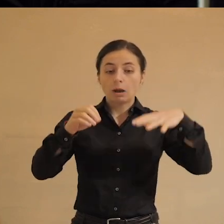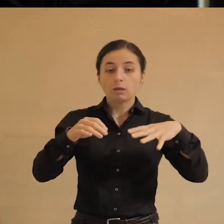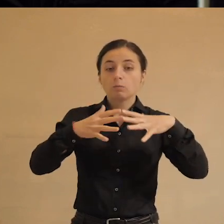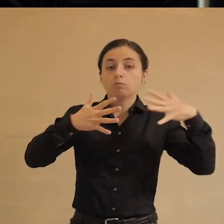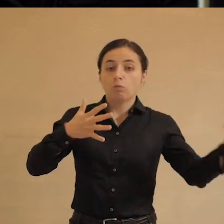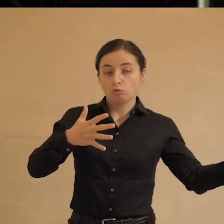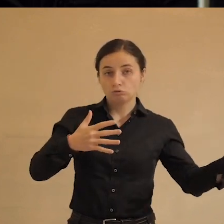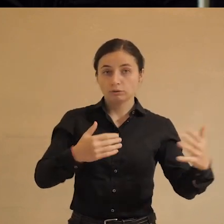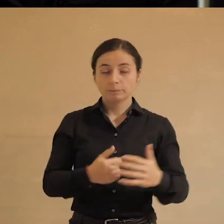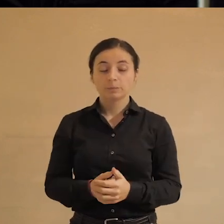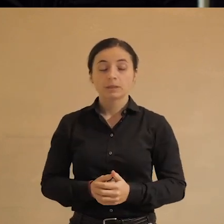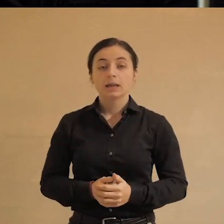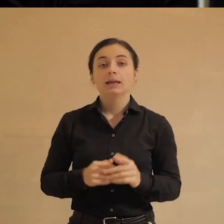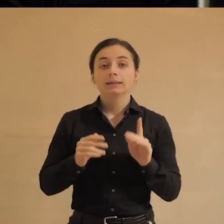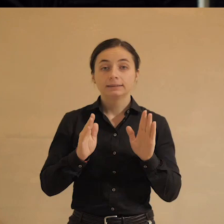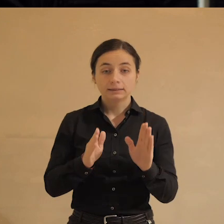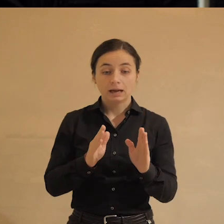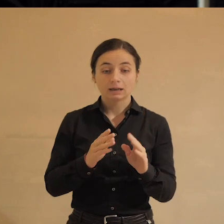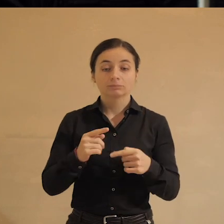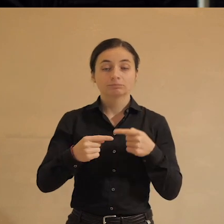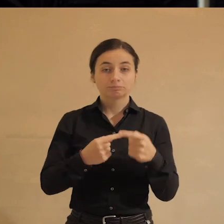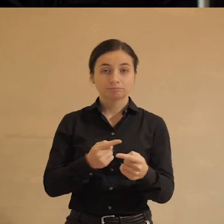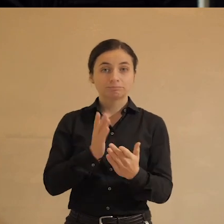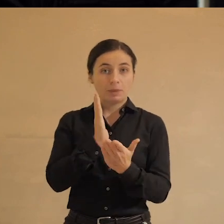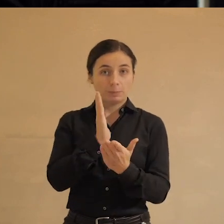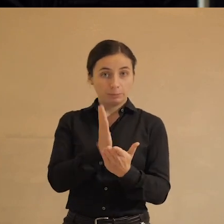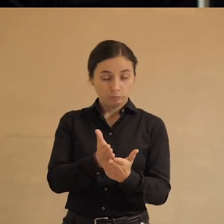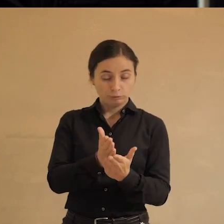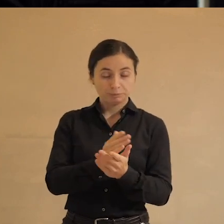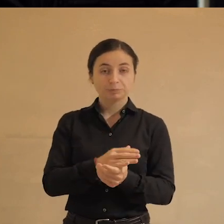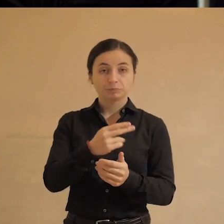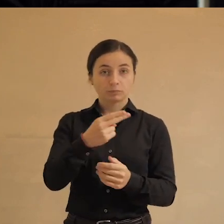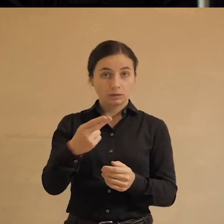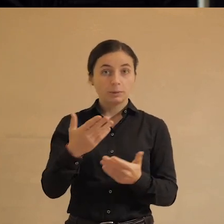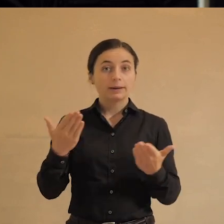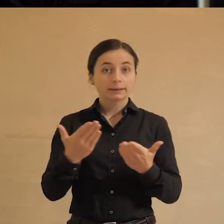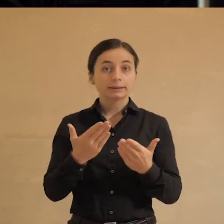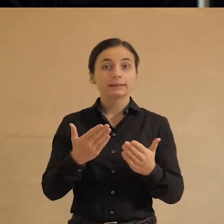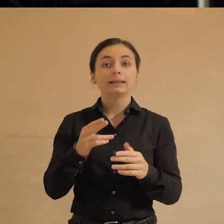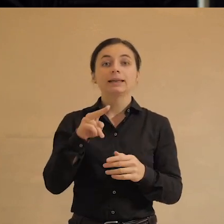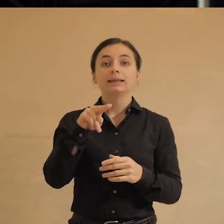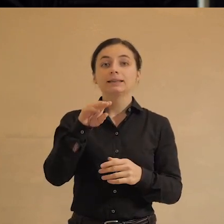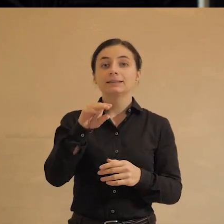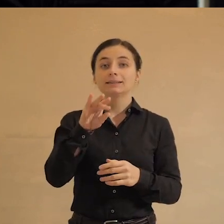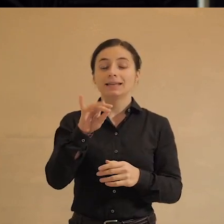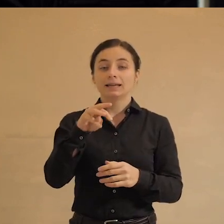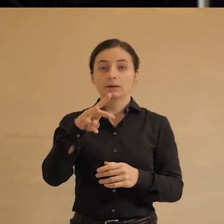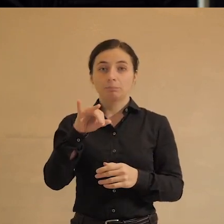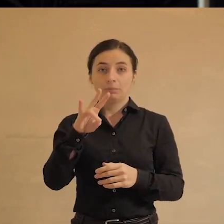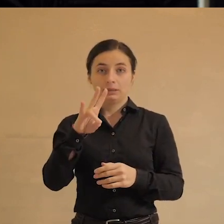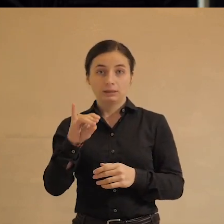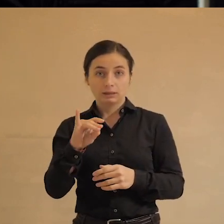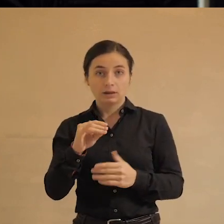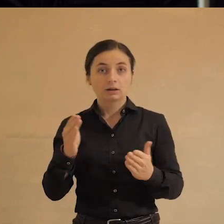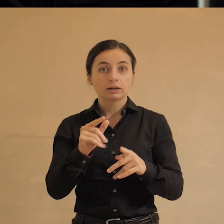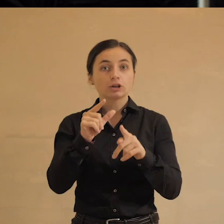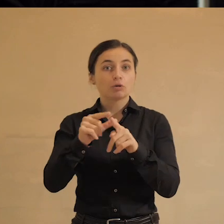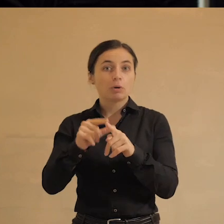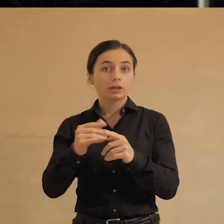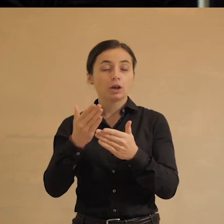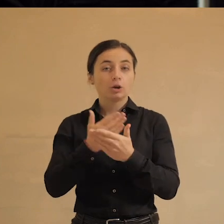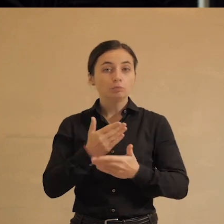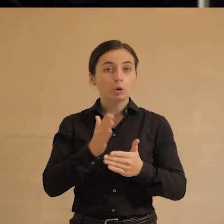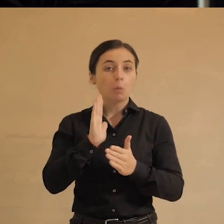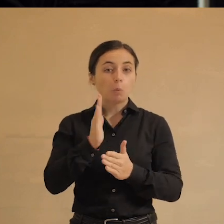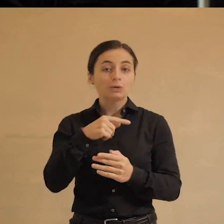Итак, переходя к нашему предмету непосредственно, давайте скажем, каковы наши основные термины и о чем, о каких понятиях мы